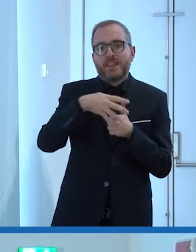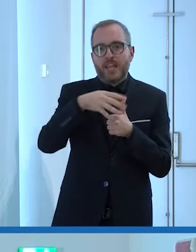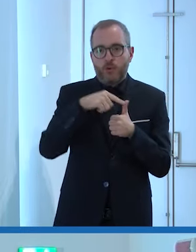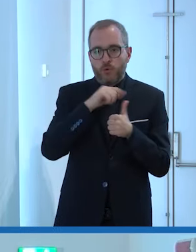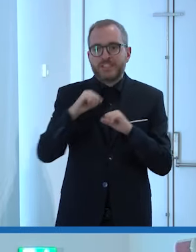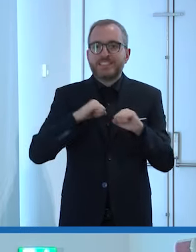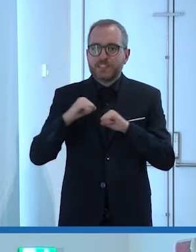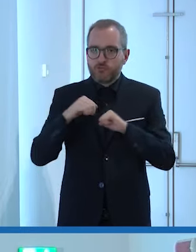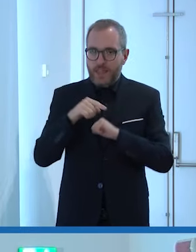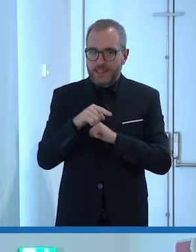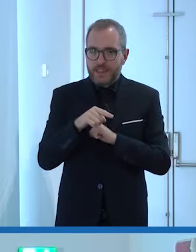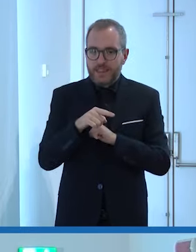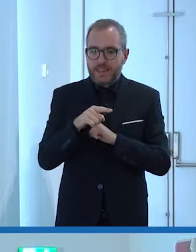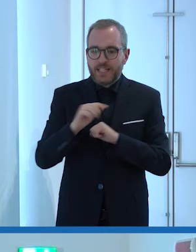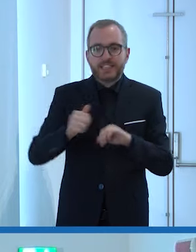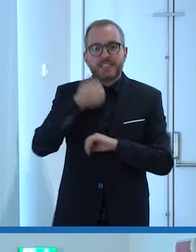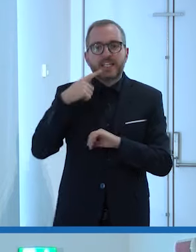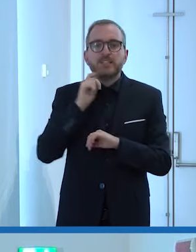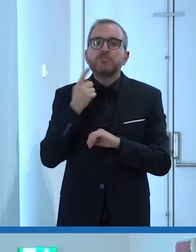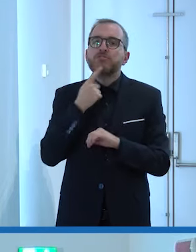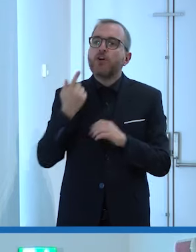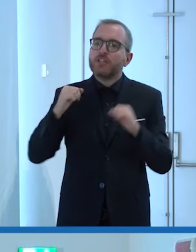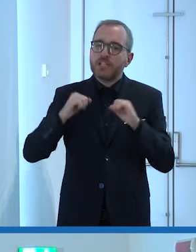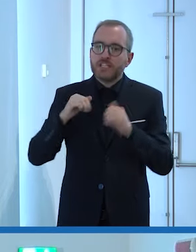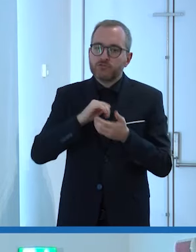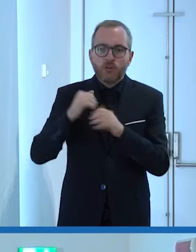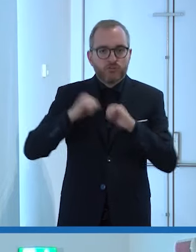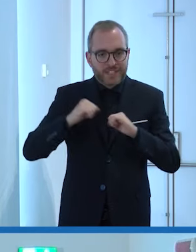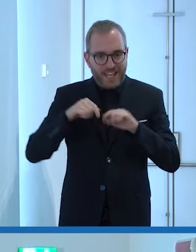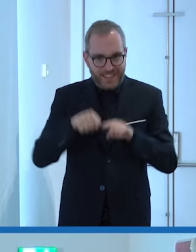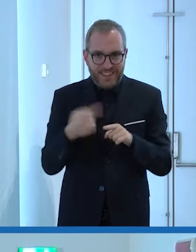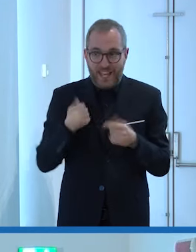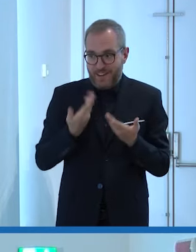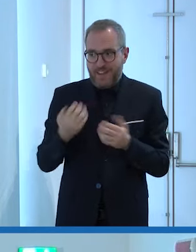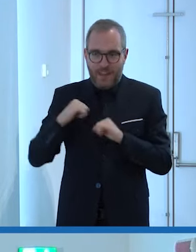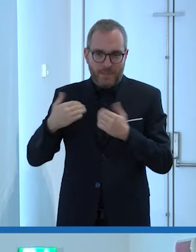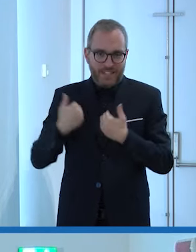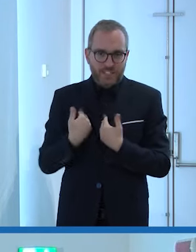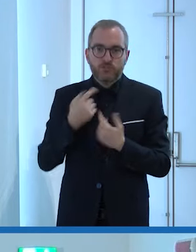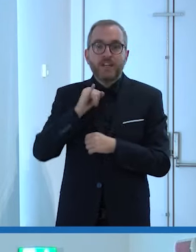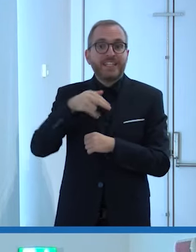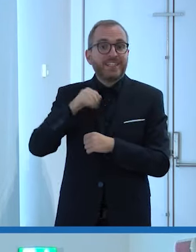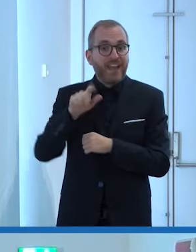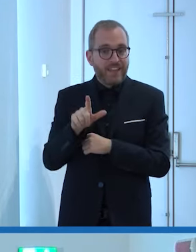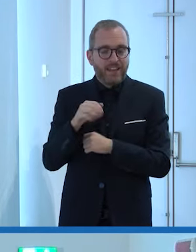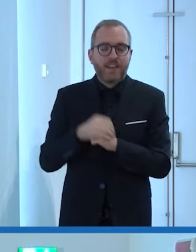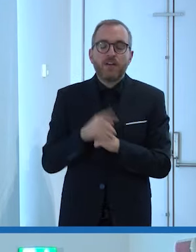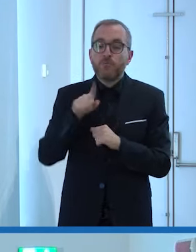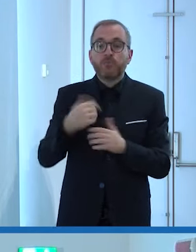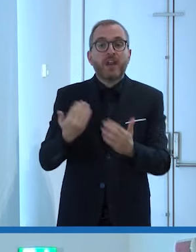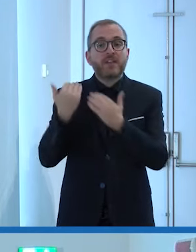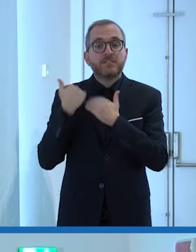dirigente della direzione prestazioni sociosanitarie della mia direzione dell'Inail, nonché